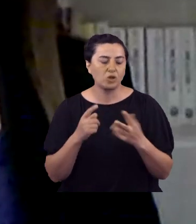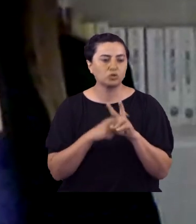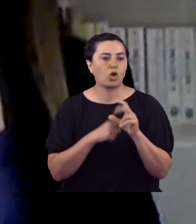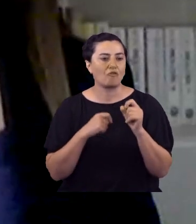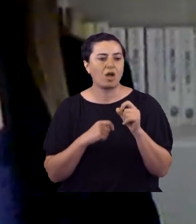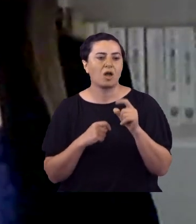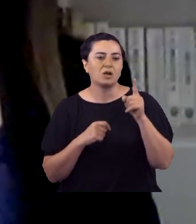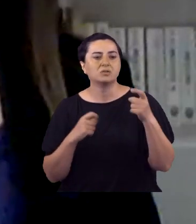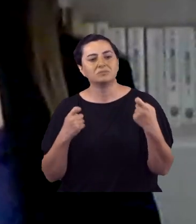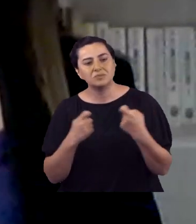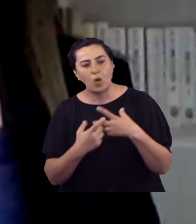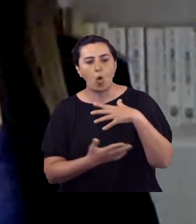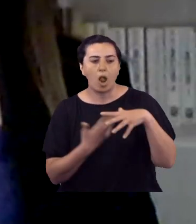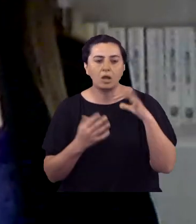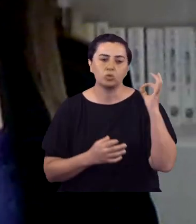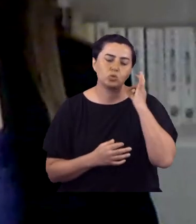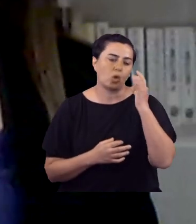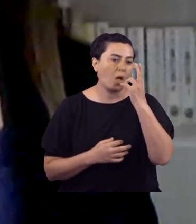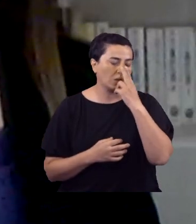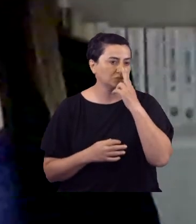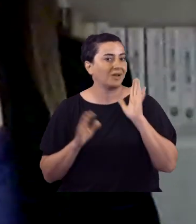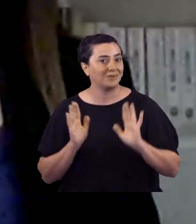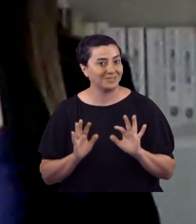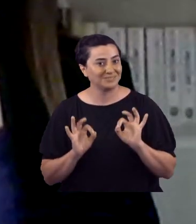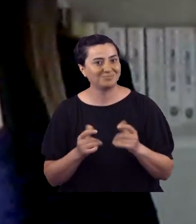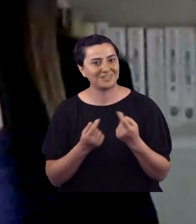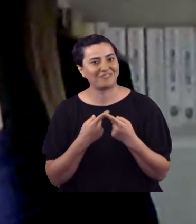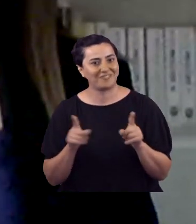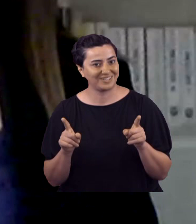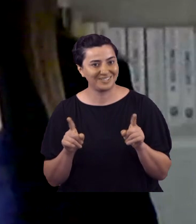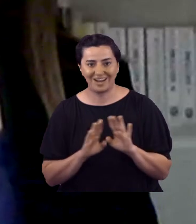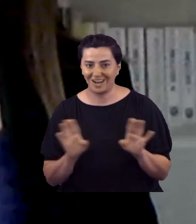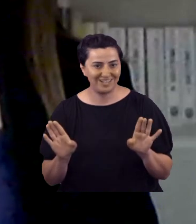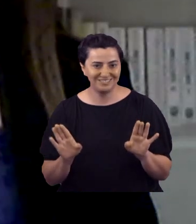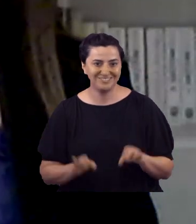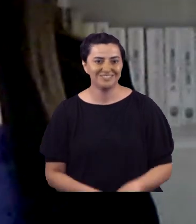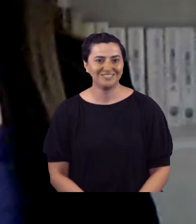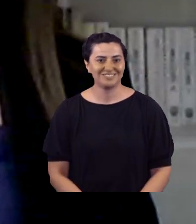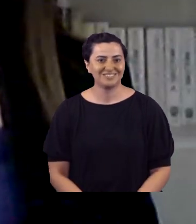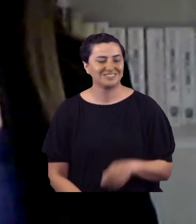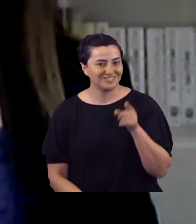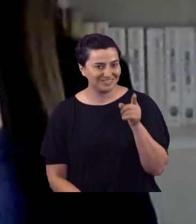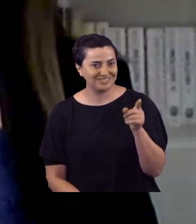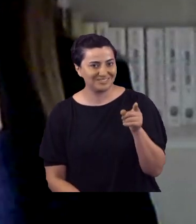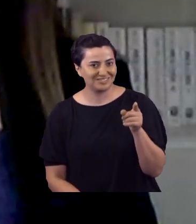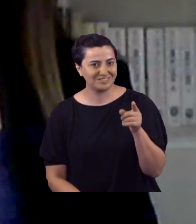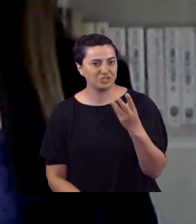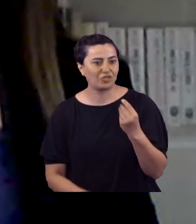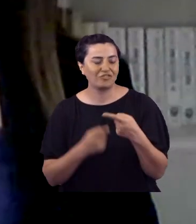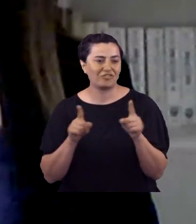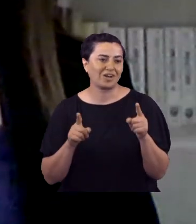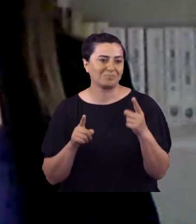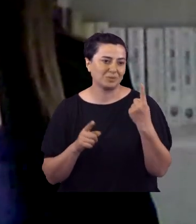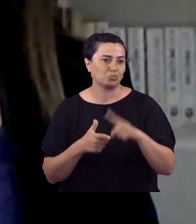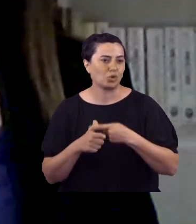duymaya alışık belki izleyenler, seyredenler ama hayır öyle değil. Siz çok fark